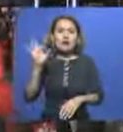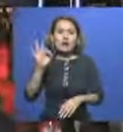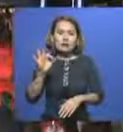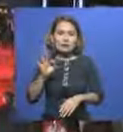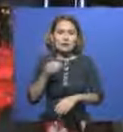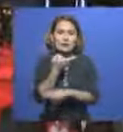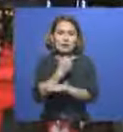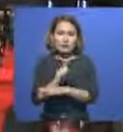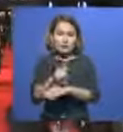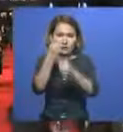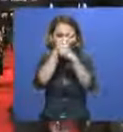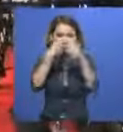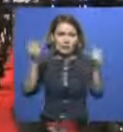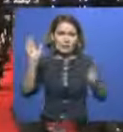Бергенова, Лондон, Олубритания.